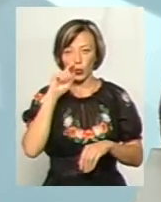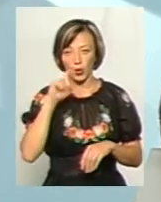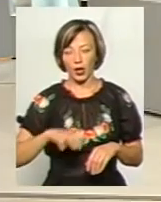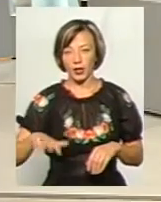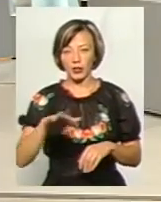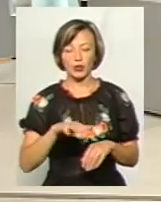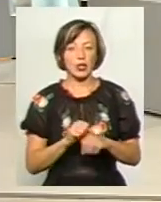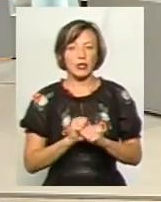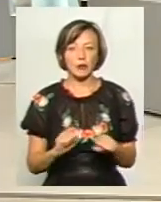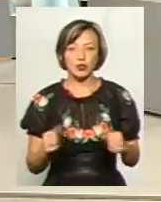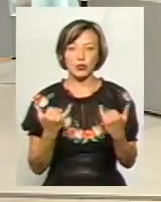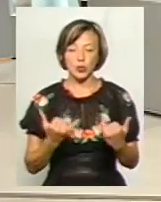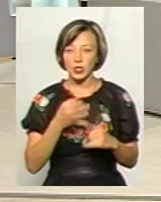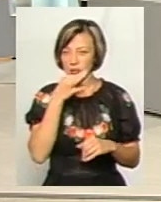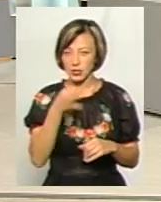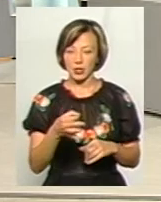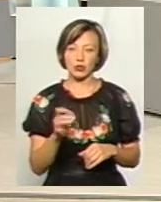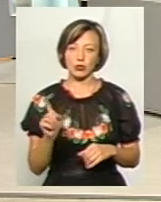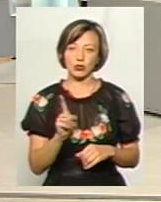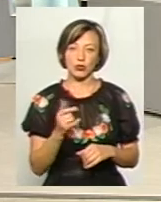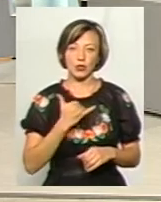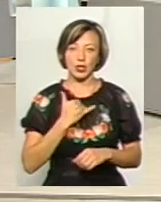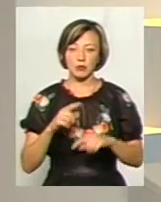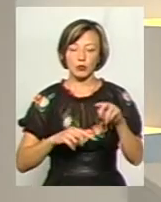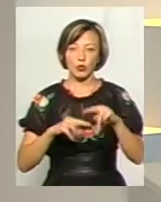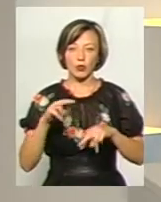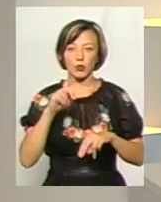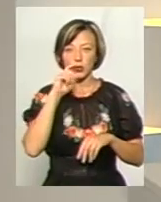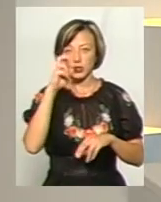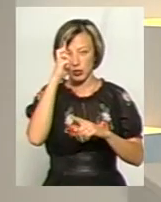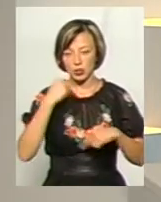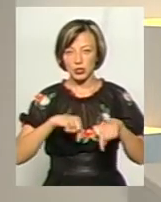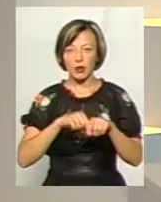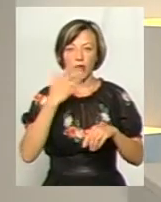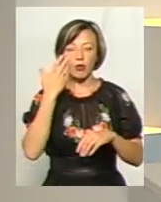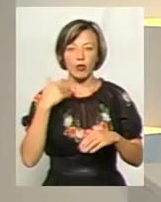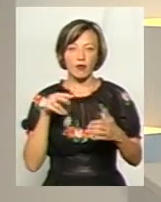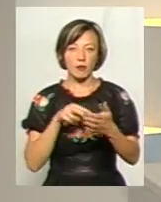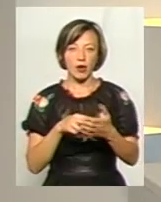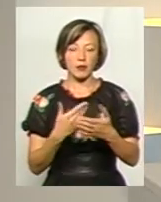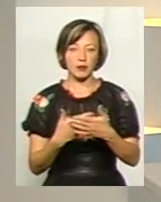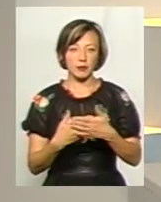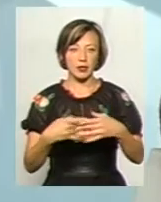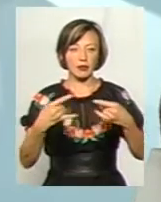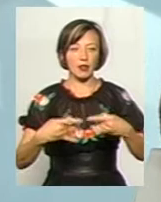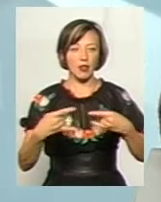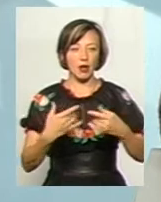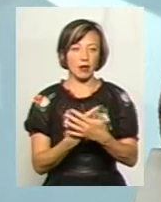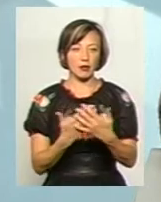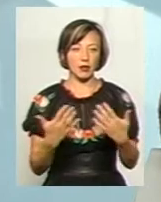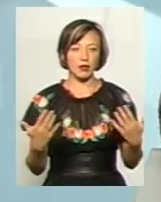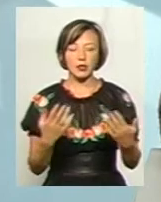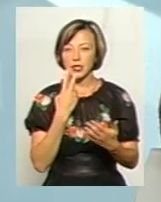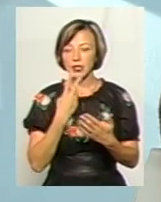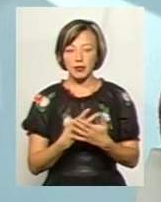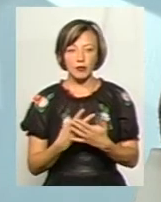Не можна сьогодні сказати, що в нас збудована українська держава через те, що коли ми вмикаємо ті ж, скажімо, телеканали, ми